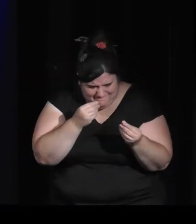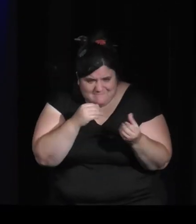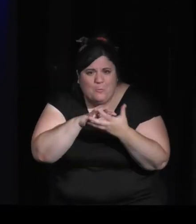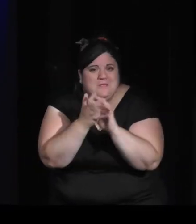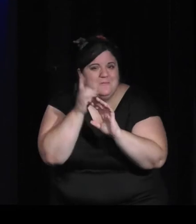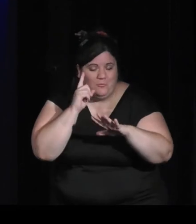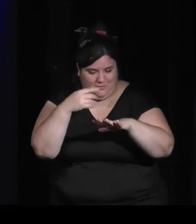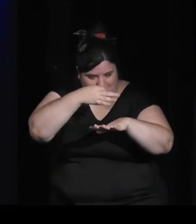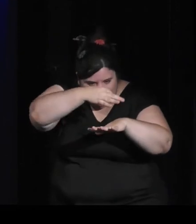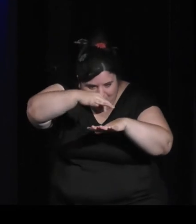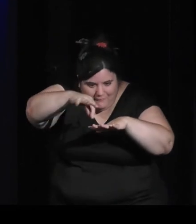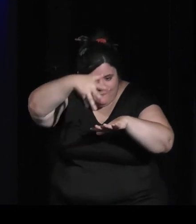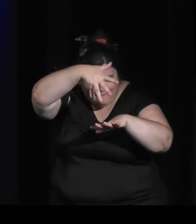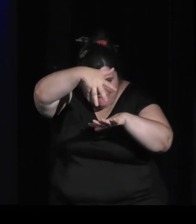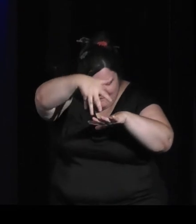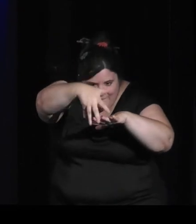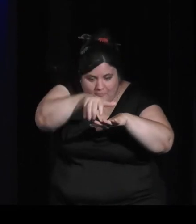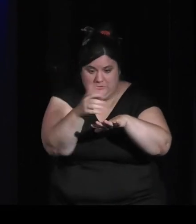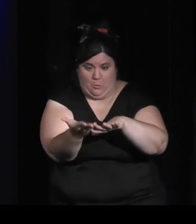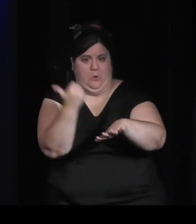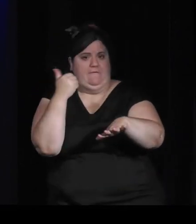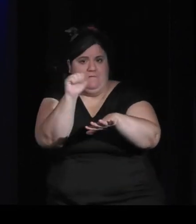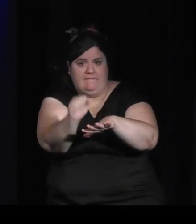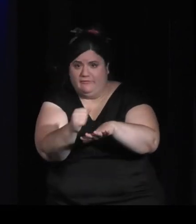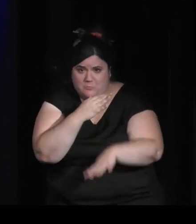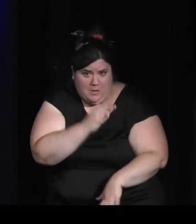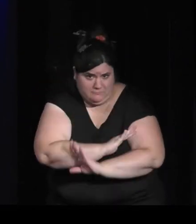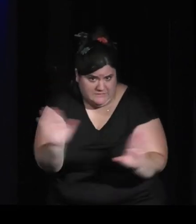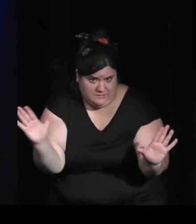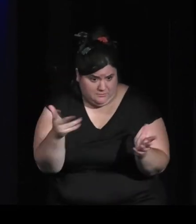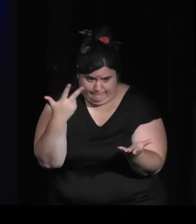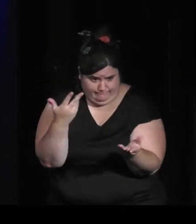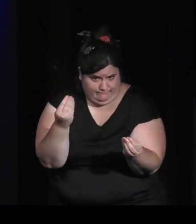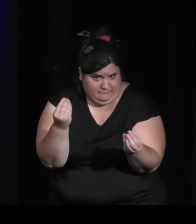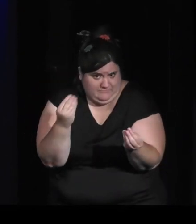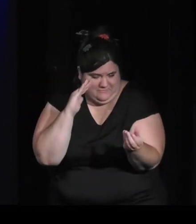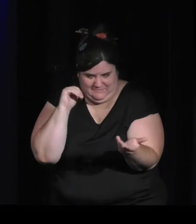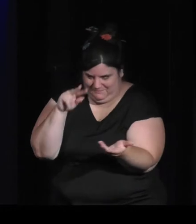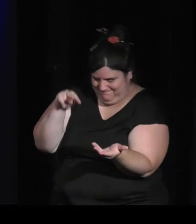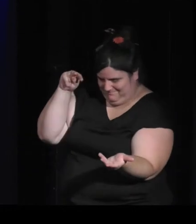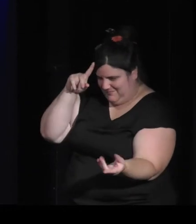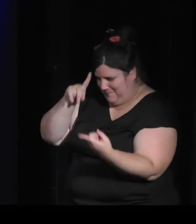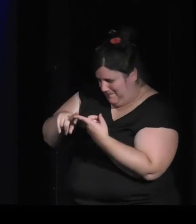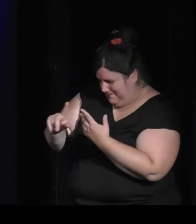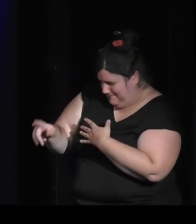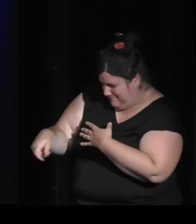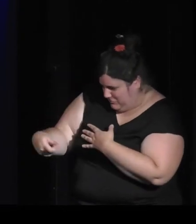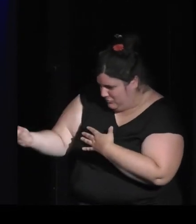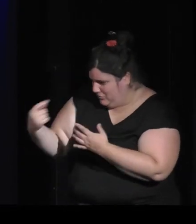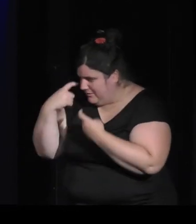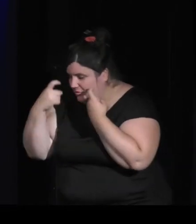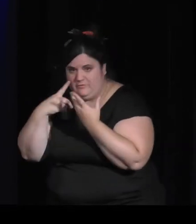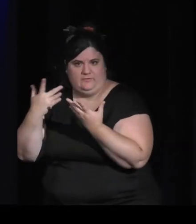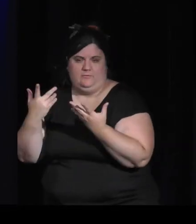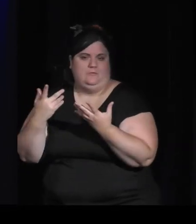'effacer. Et donc, je trouve que la représentation et les réflexions que je peux porter sur la nature, elles sont de l'ordre de l'instantané.